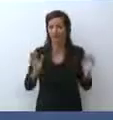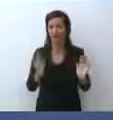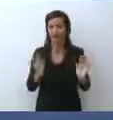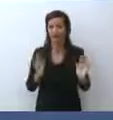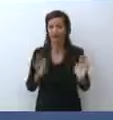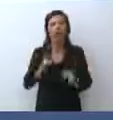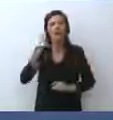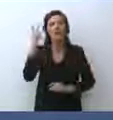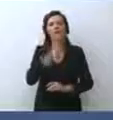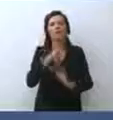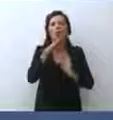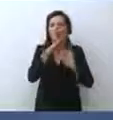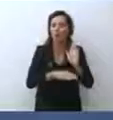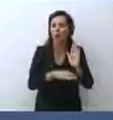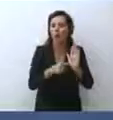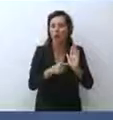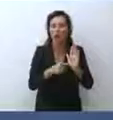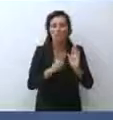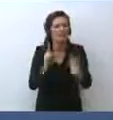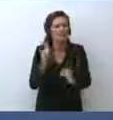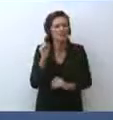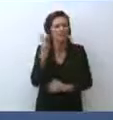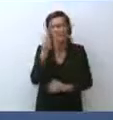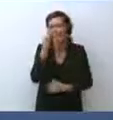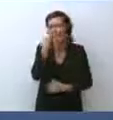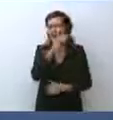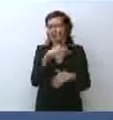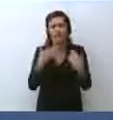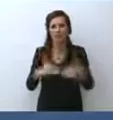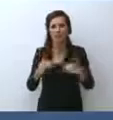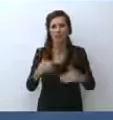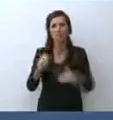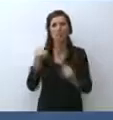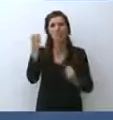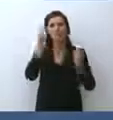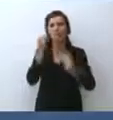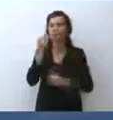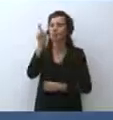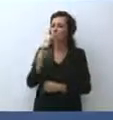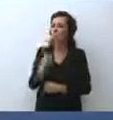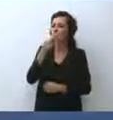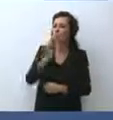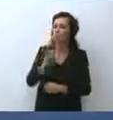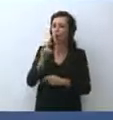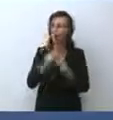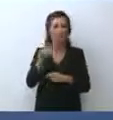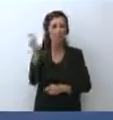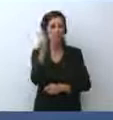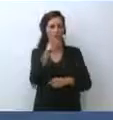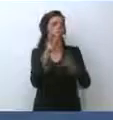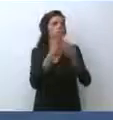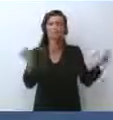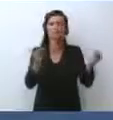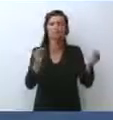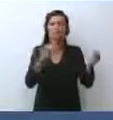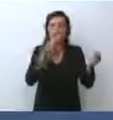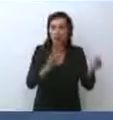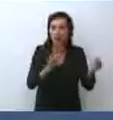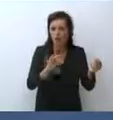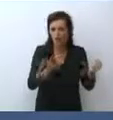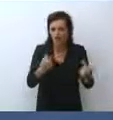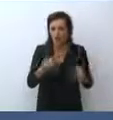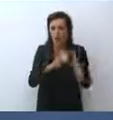difficile. Io non ho trovato qualcuno che avesse una bacchetta magica e lo risolvesse in un attimo. E i numeri di quest'anno non sono